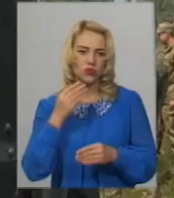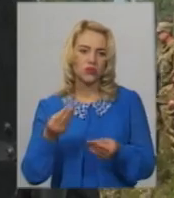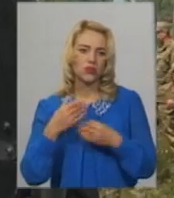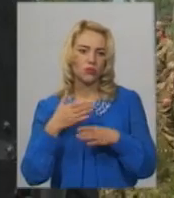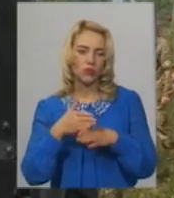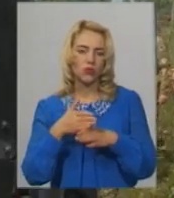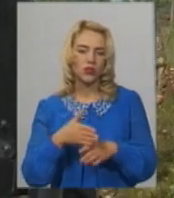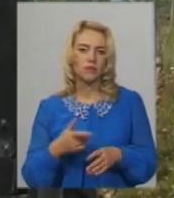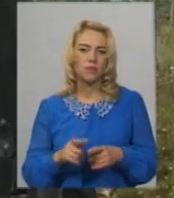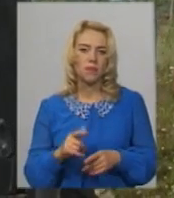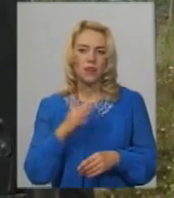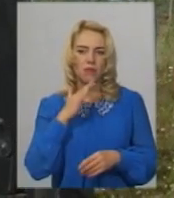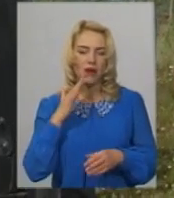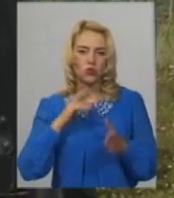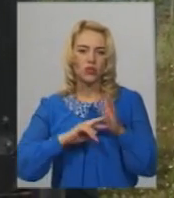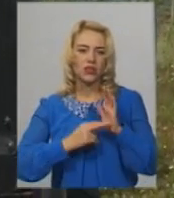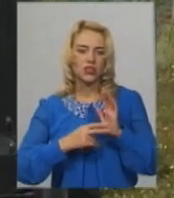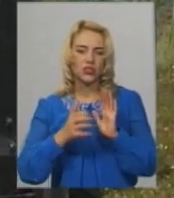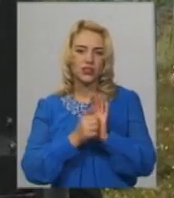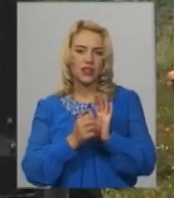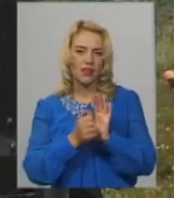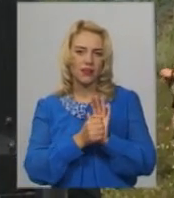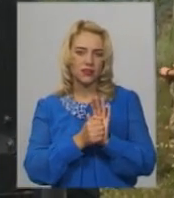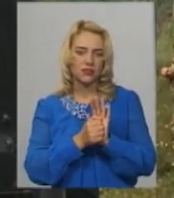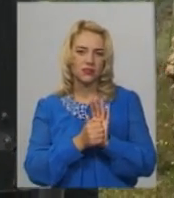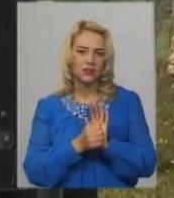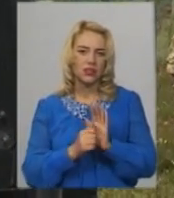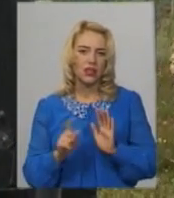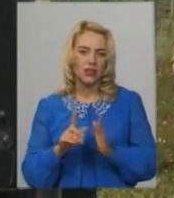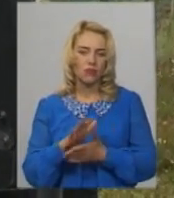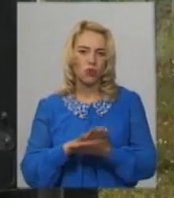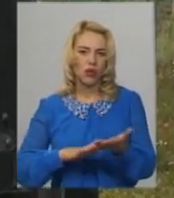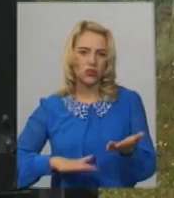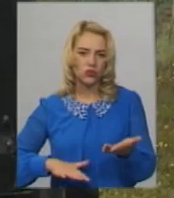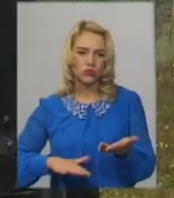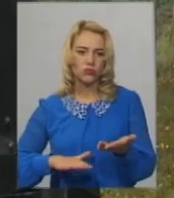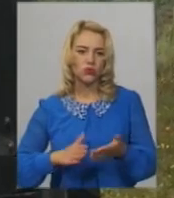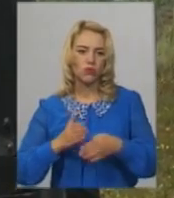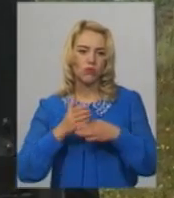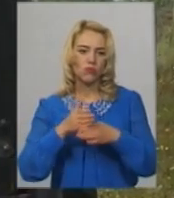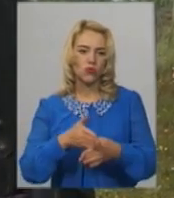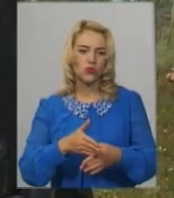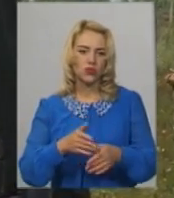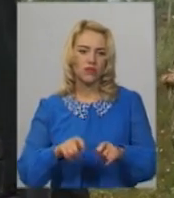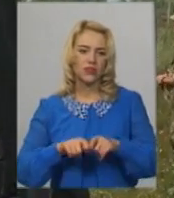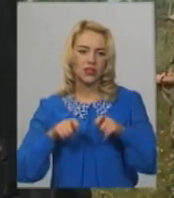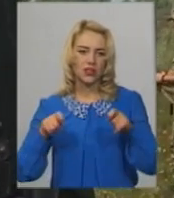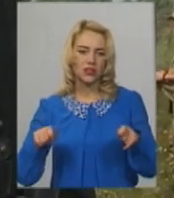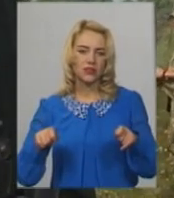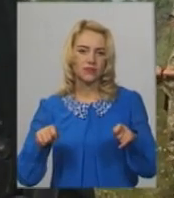Багато тактичних занять, які в подальшому допоможуть відкрити